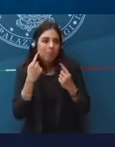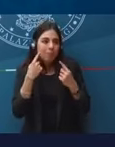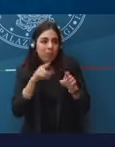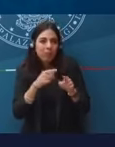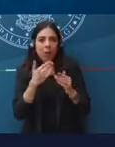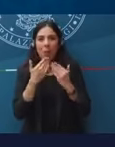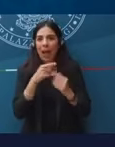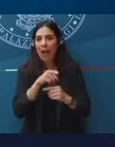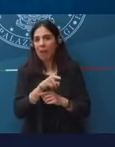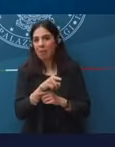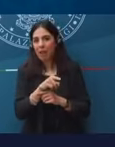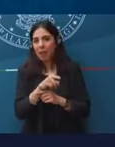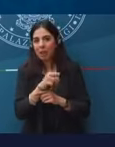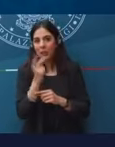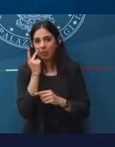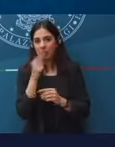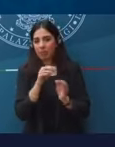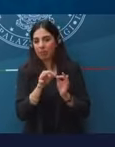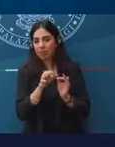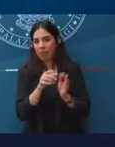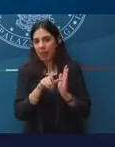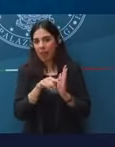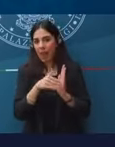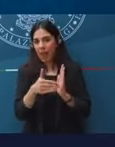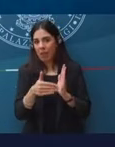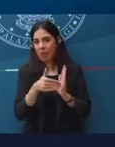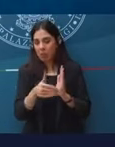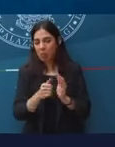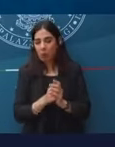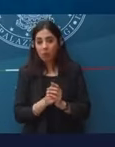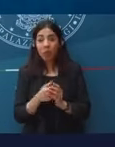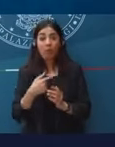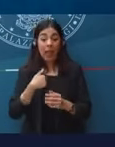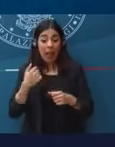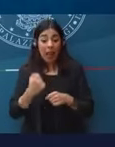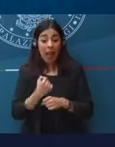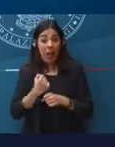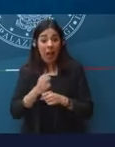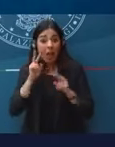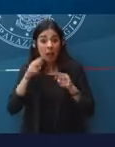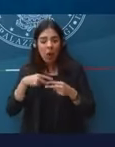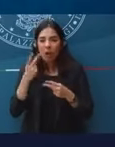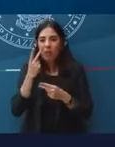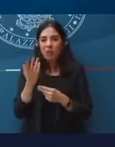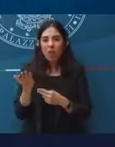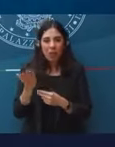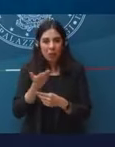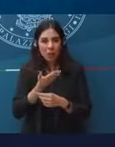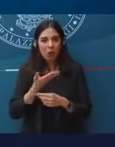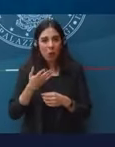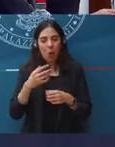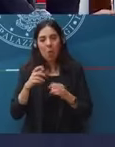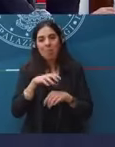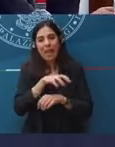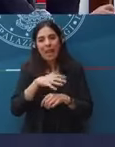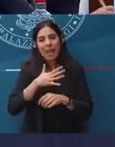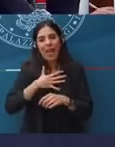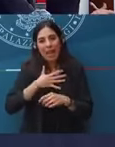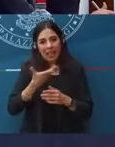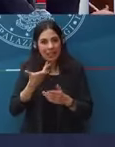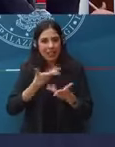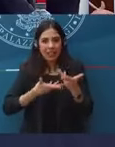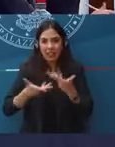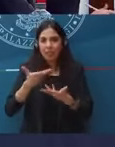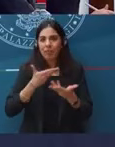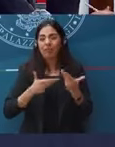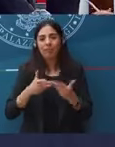Il modo in cui considero io il mio lavoro, e vedo che i ministri lo considerano allo stesso modo, è cercare di fare